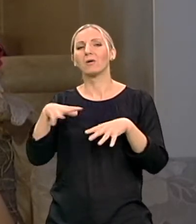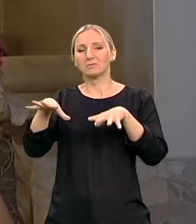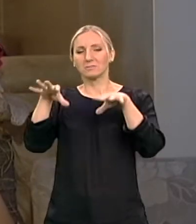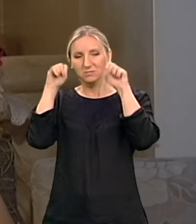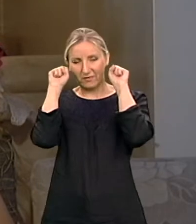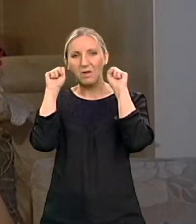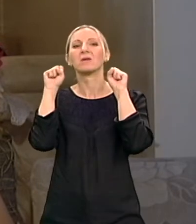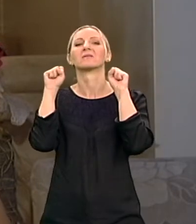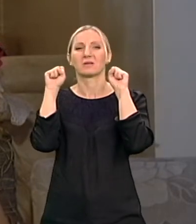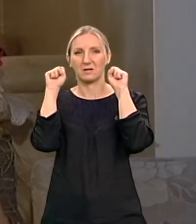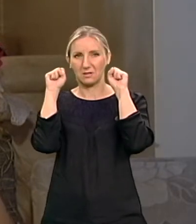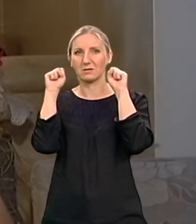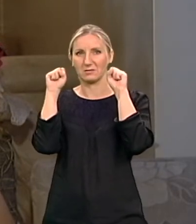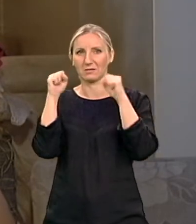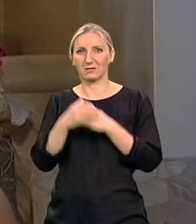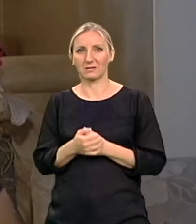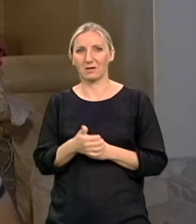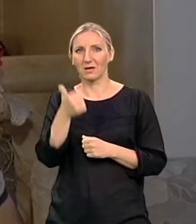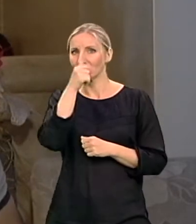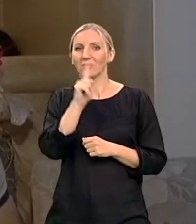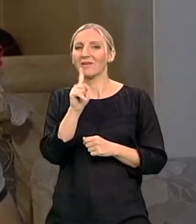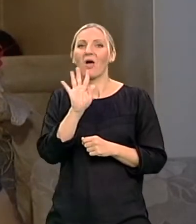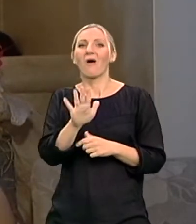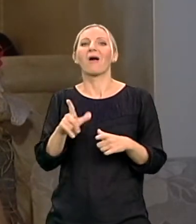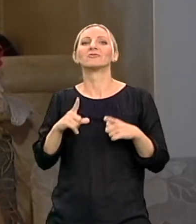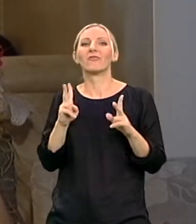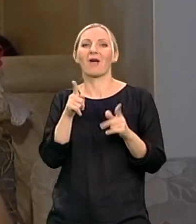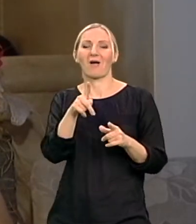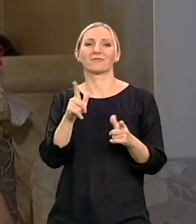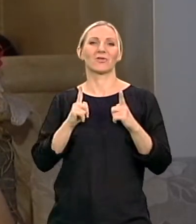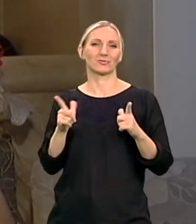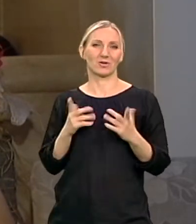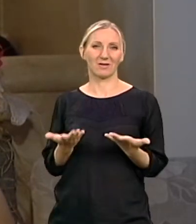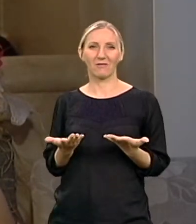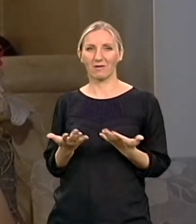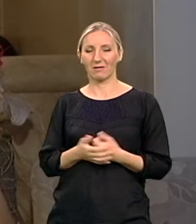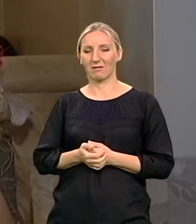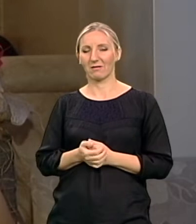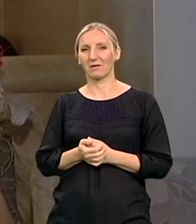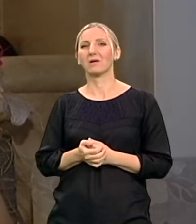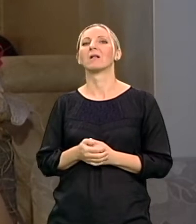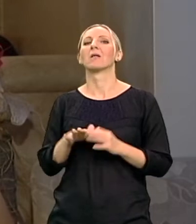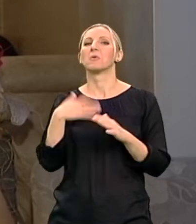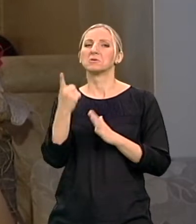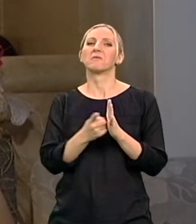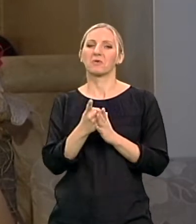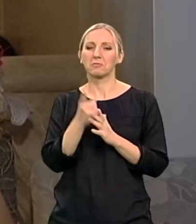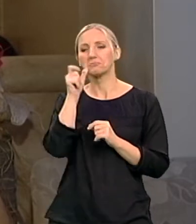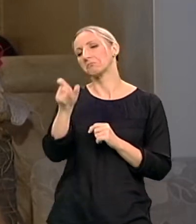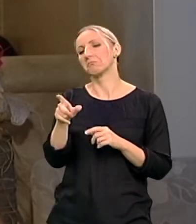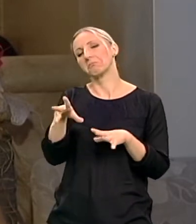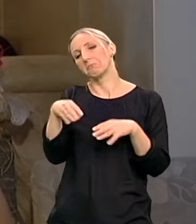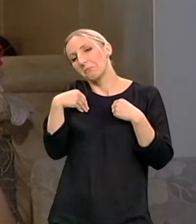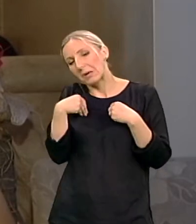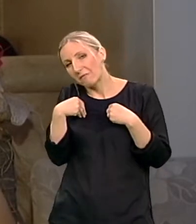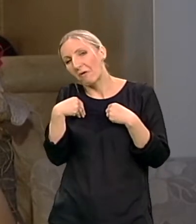što njenaka ako ste očekivali. I onda polako vremenom čovjek prihvata neke stvari ili